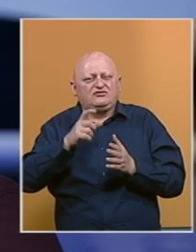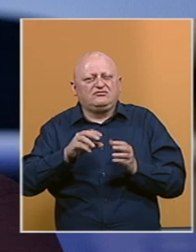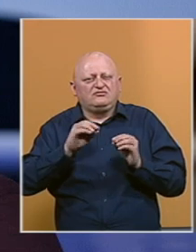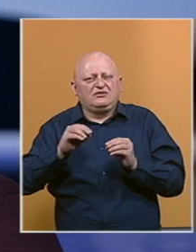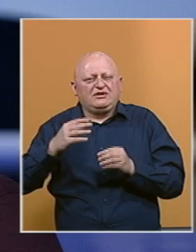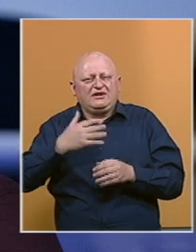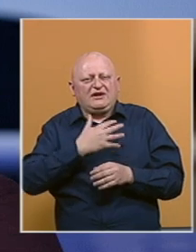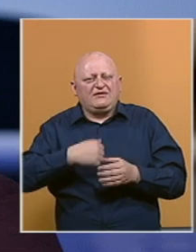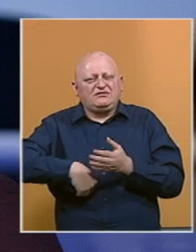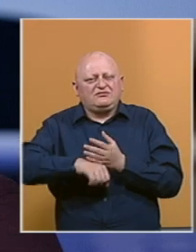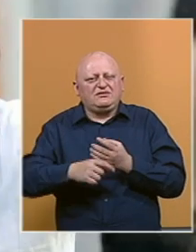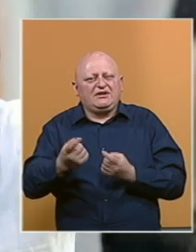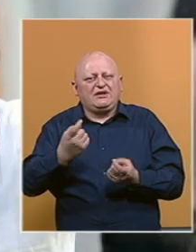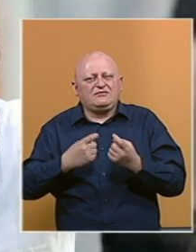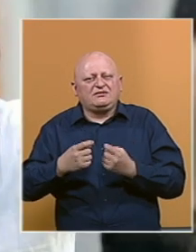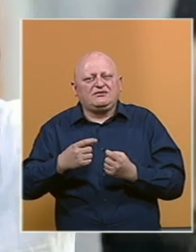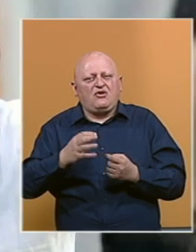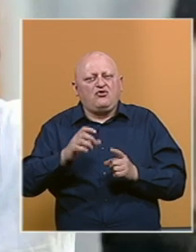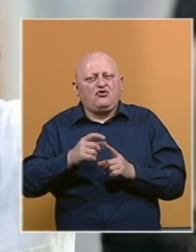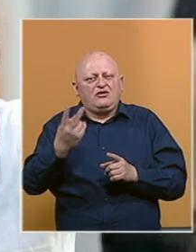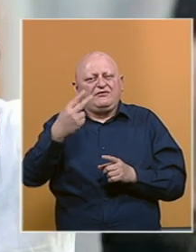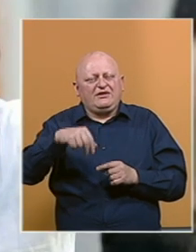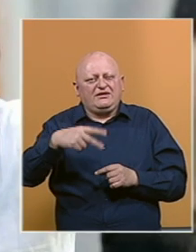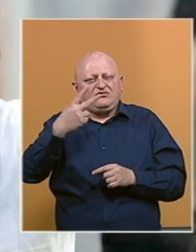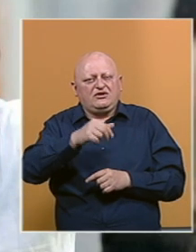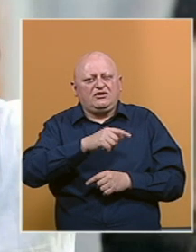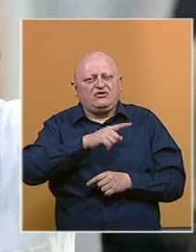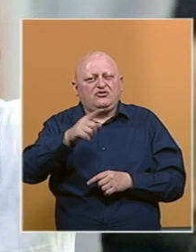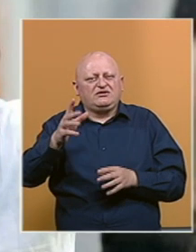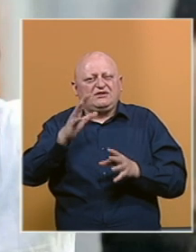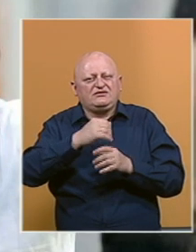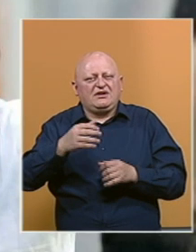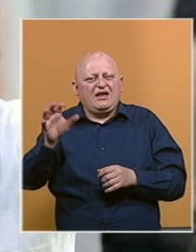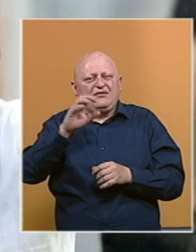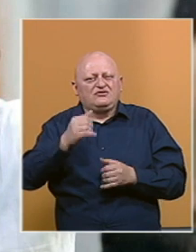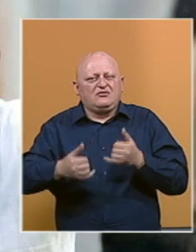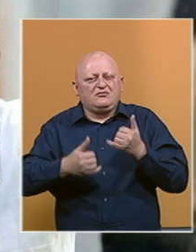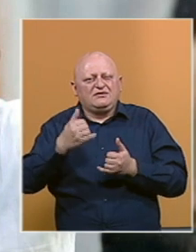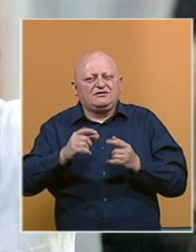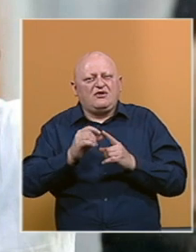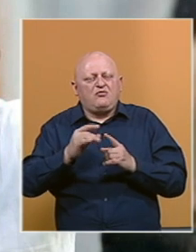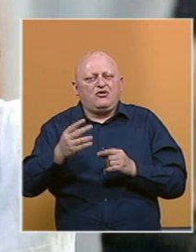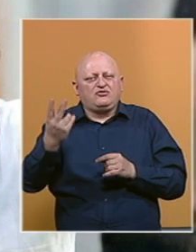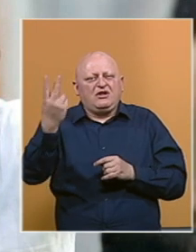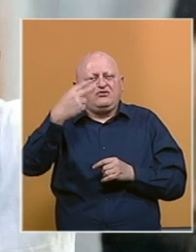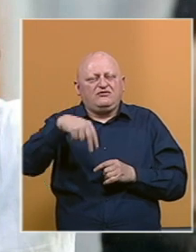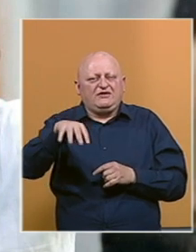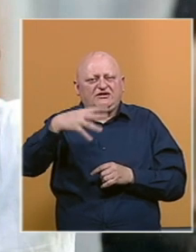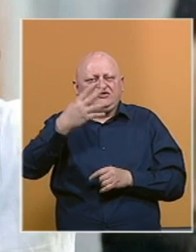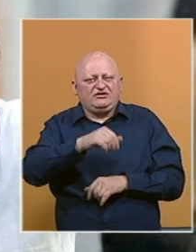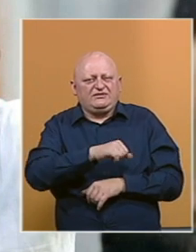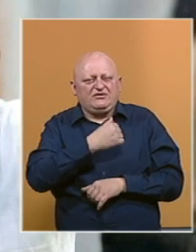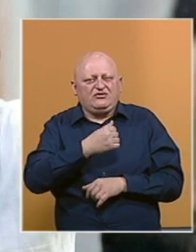selektor hrvatske nogometne reprezentacije od jula 2002. do završetka evropskog prvenstva u Portugalu